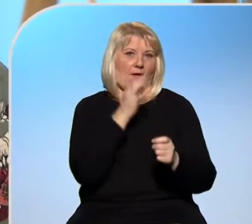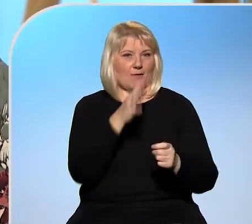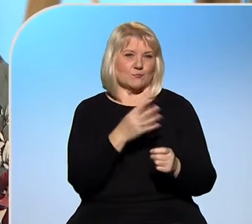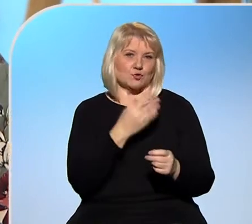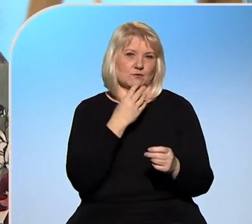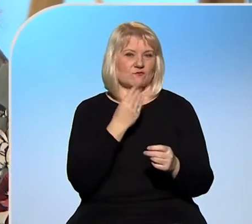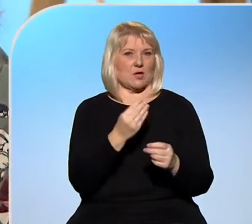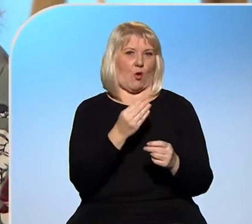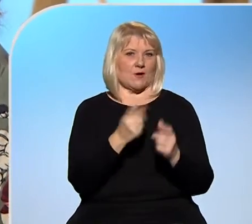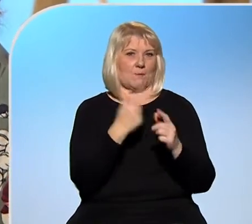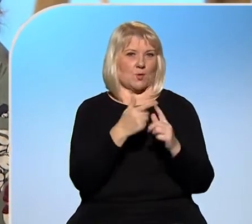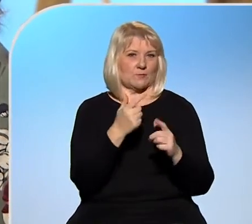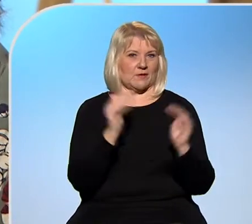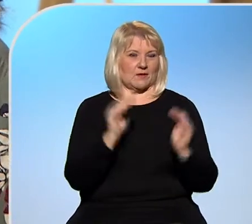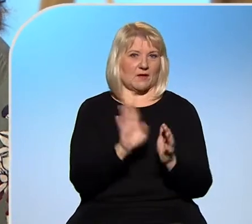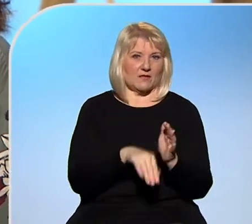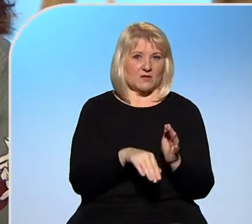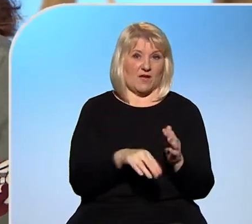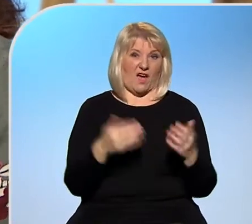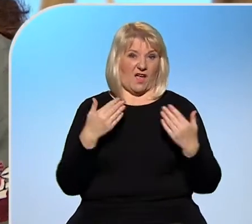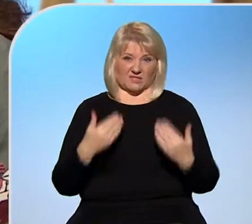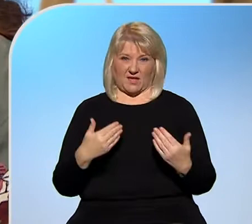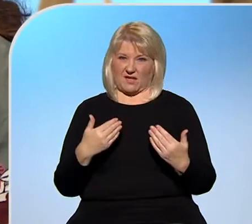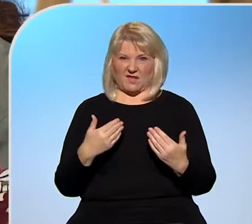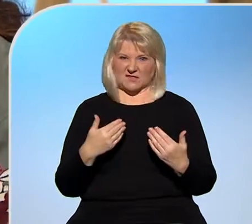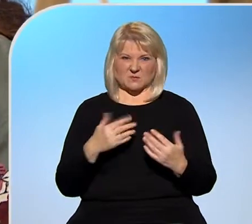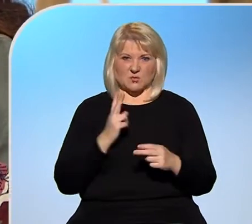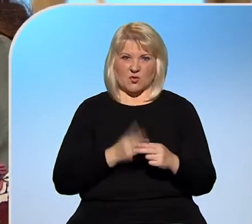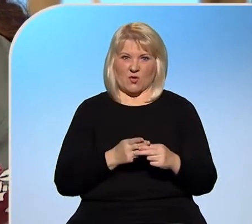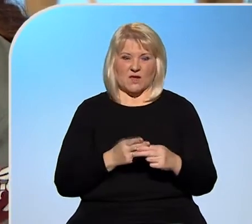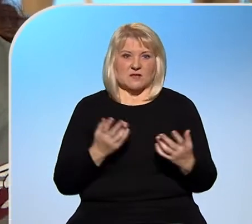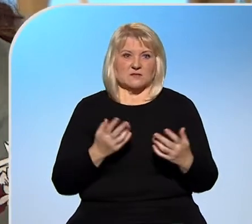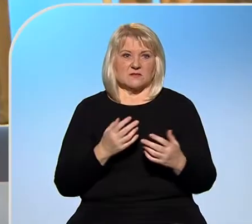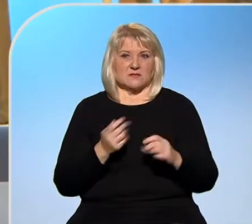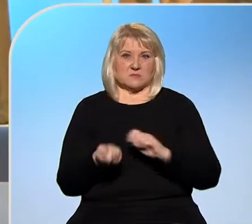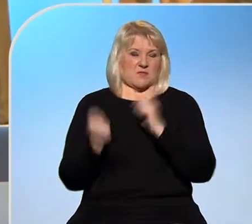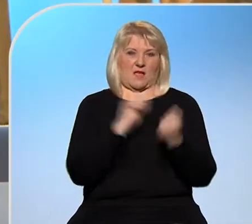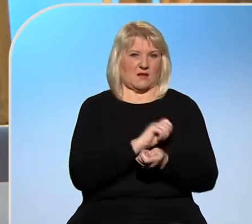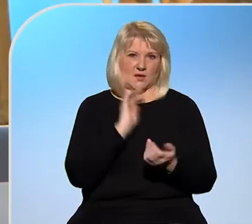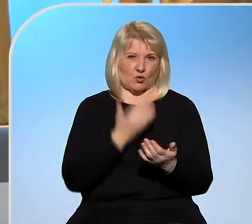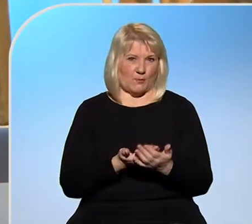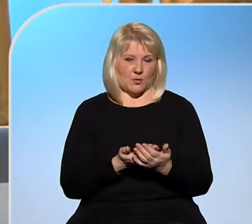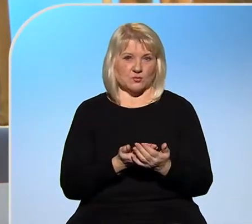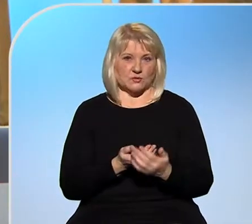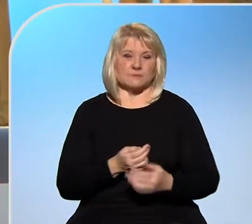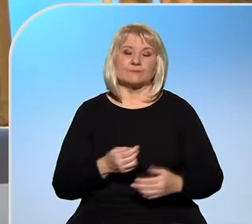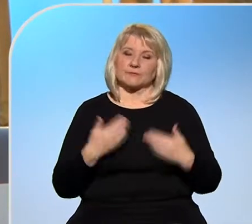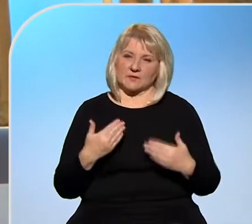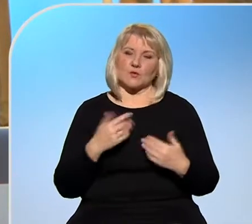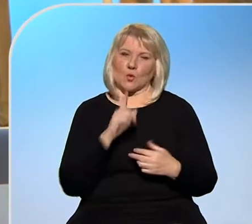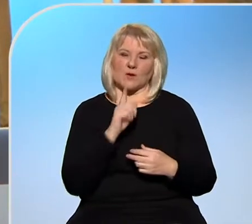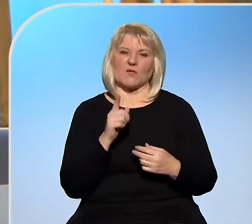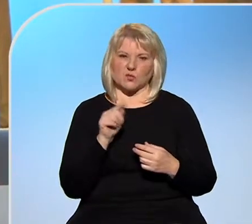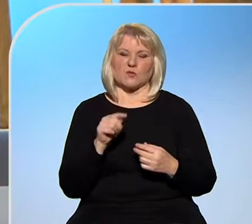že ale teď ty výhodnější podmínky nebo přecházet k někomu jinému, že to není úplně ideální variantou. Tak, teď opravdu je to velmi složité téma,